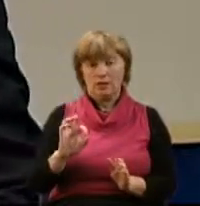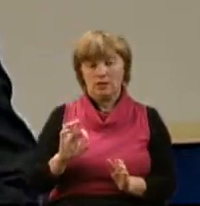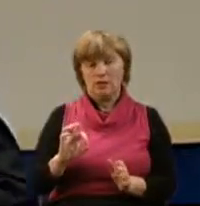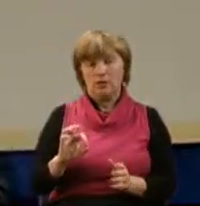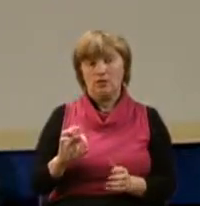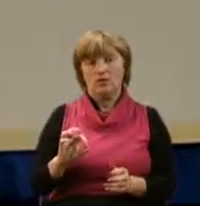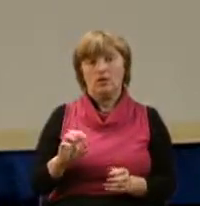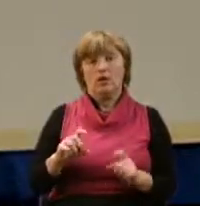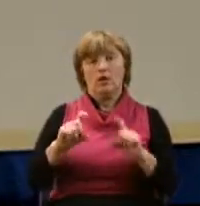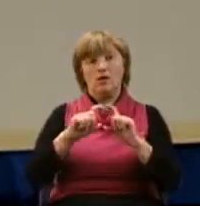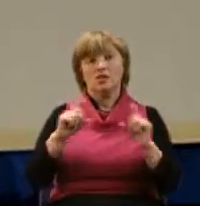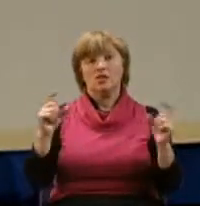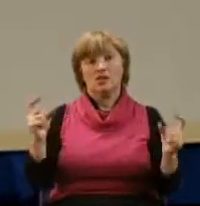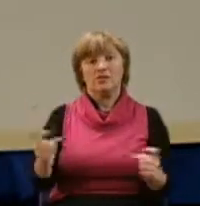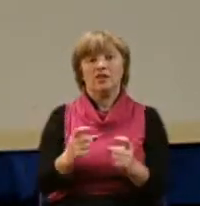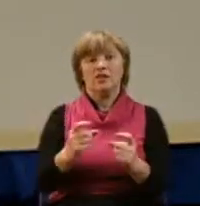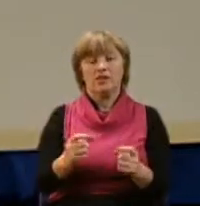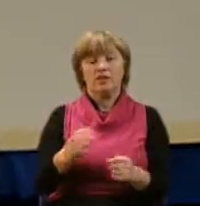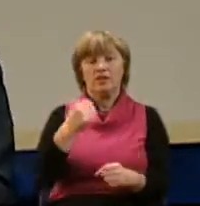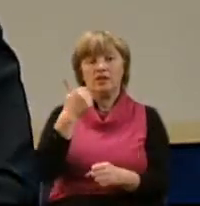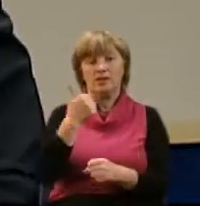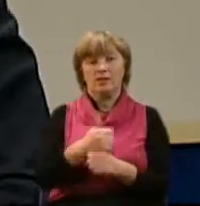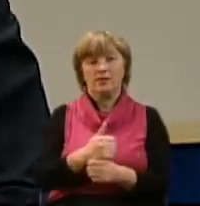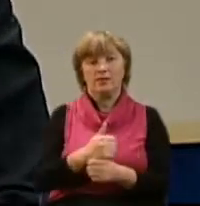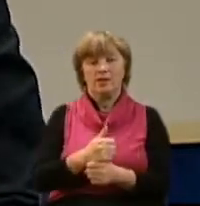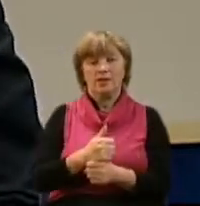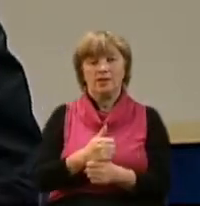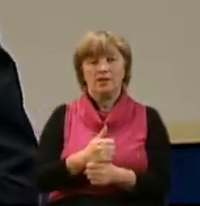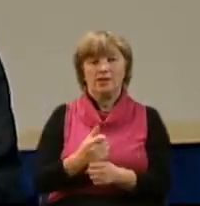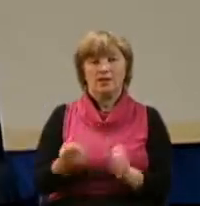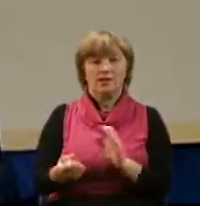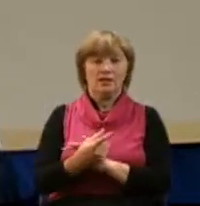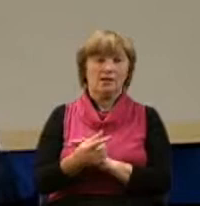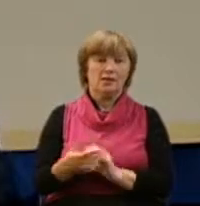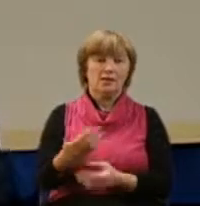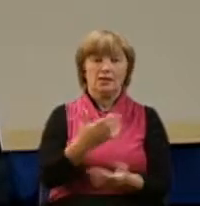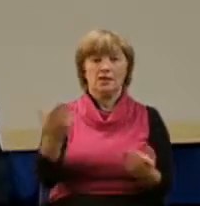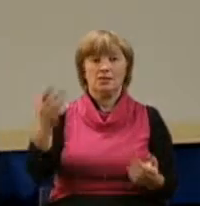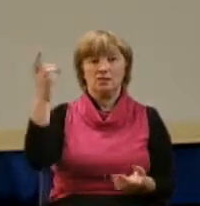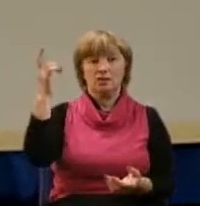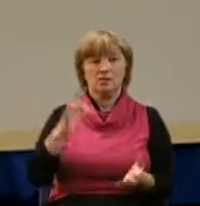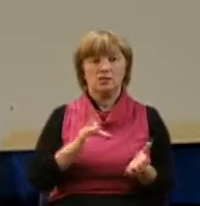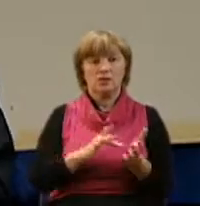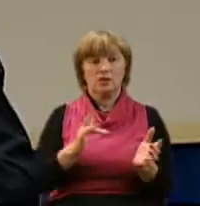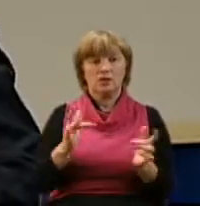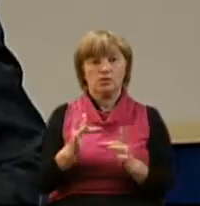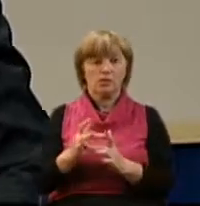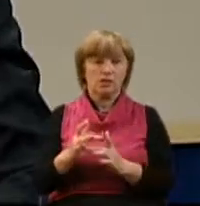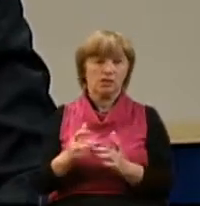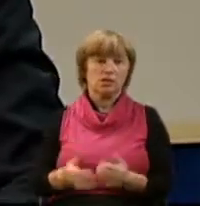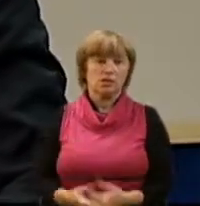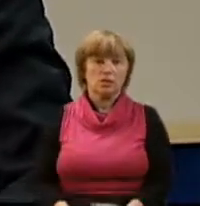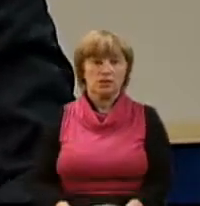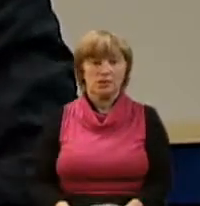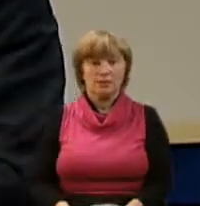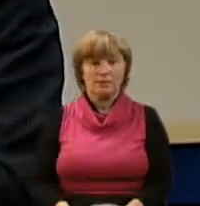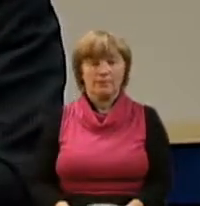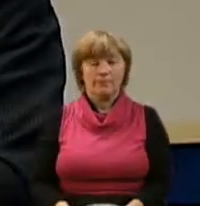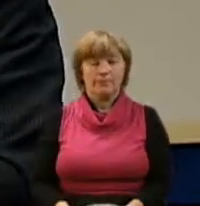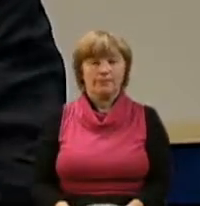иного основания, которое положено, и этим основанием является наш Господь Иисус Христос.